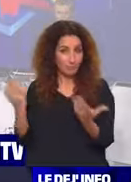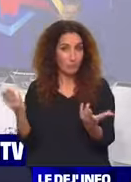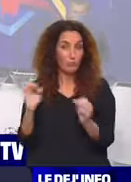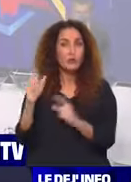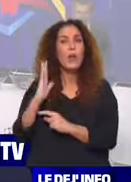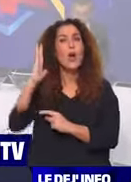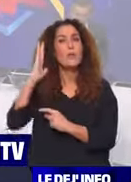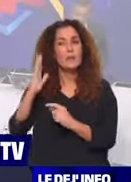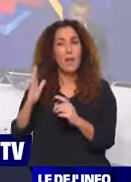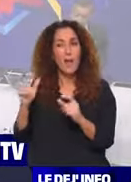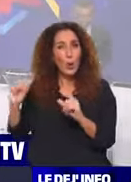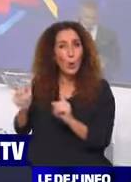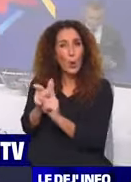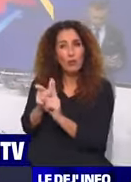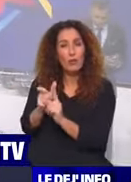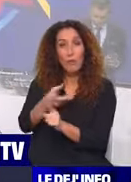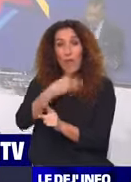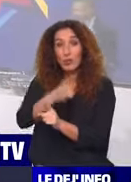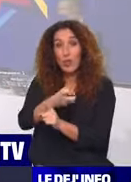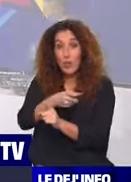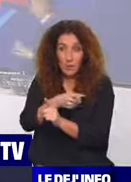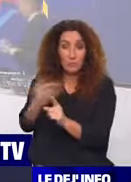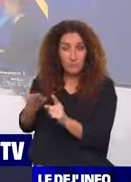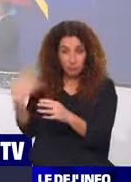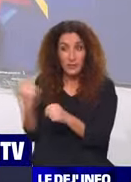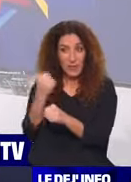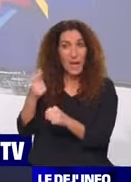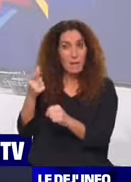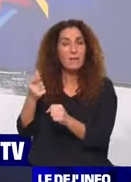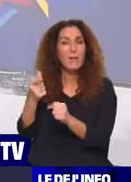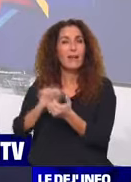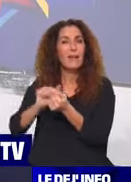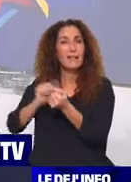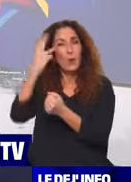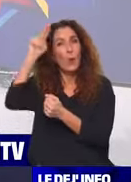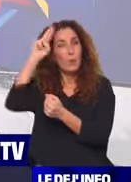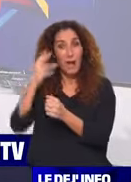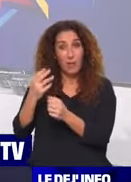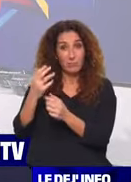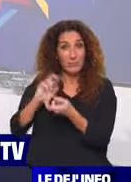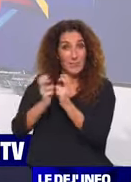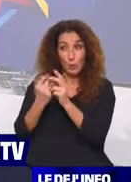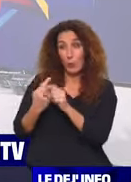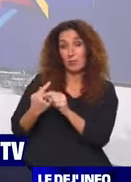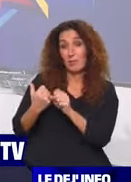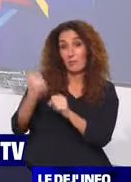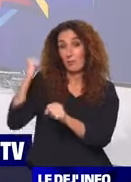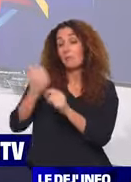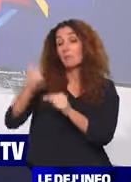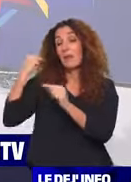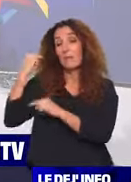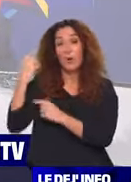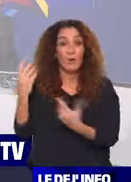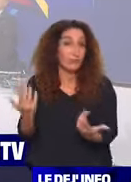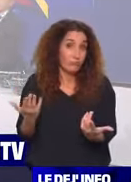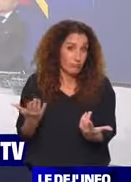l'ancien coach du Paris Saint-Germain notamment. Vainqueur de la Ligue Europa la saison dernière. Et c'est pour cette raison que Villarreal s'est retrouvé dans la